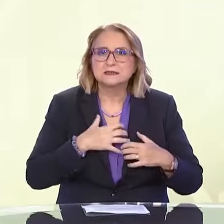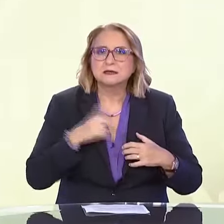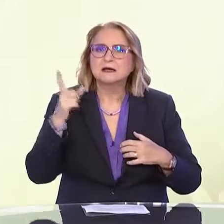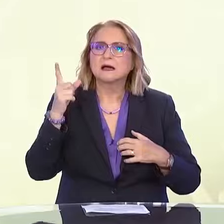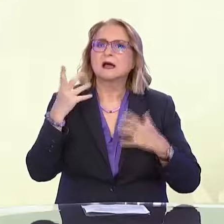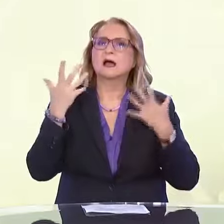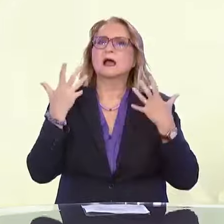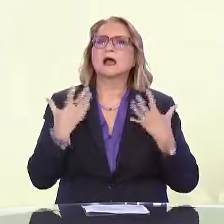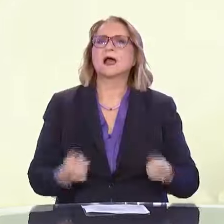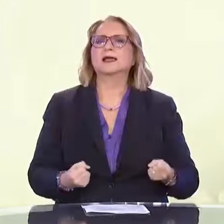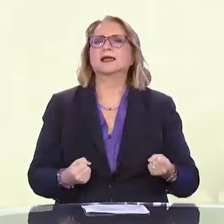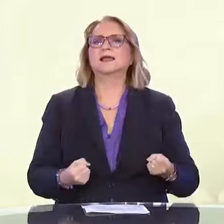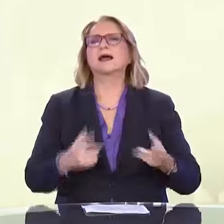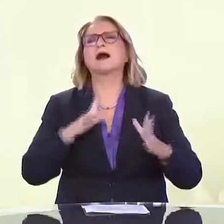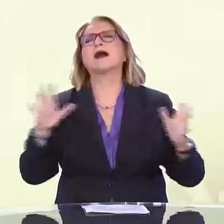Ευχαριστούμε, Όσα.